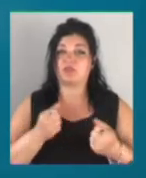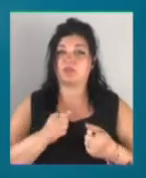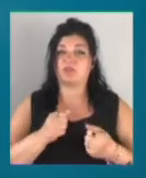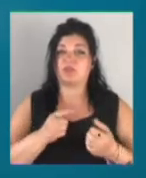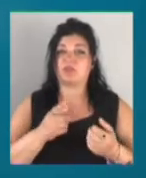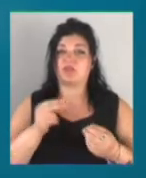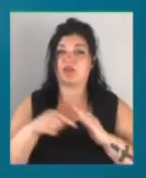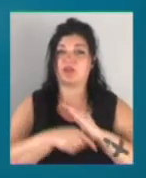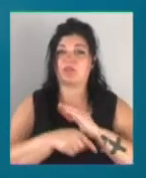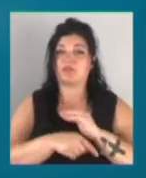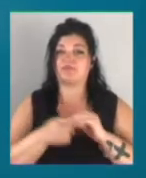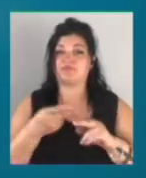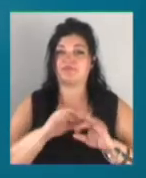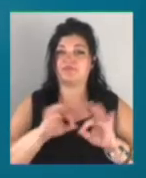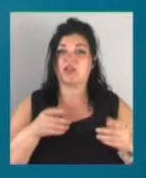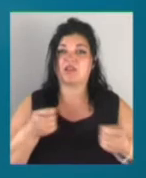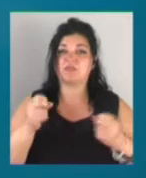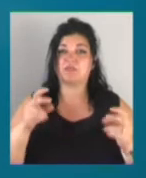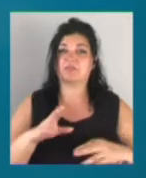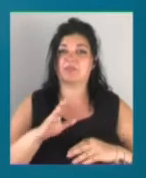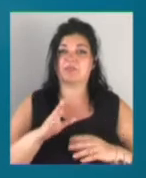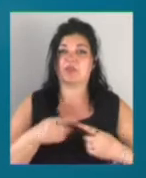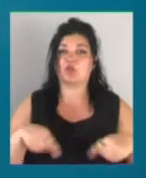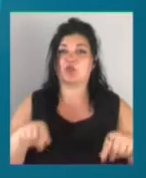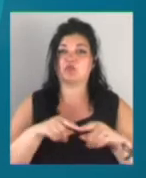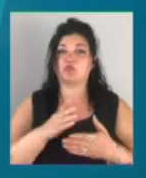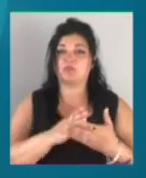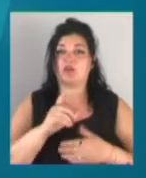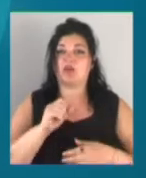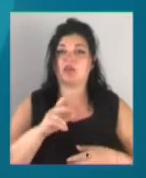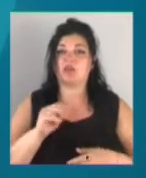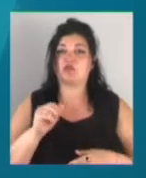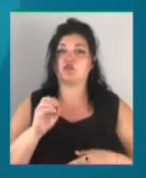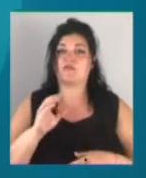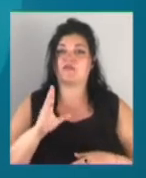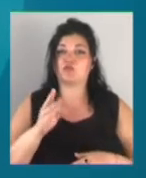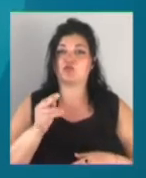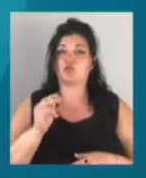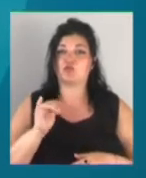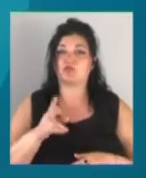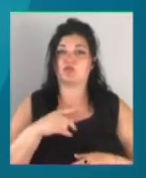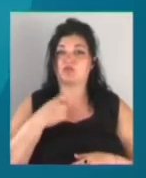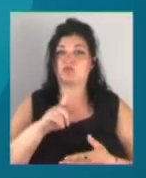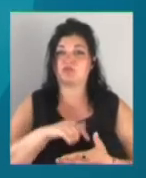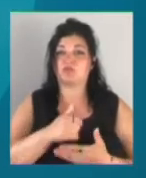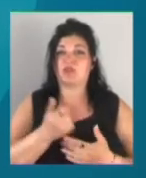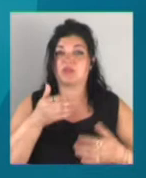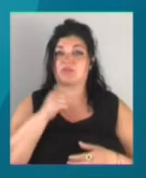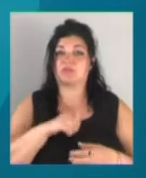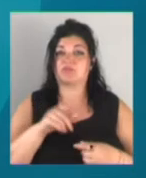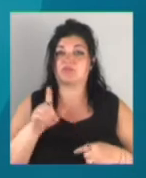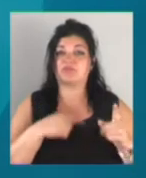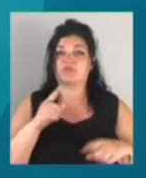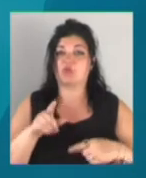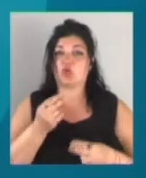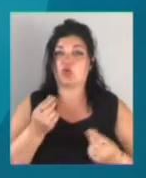Про це розказала керівниця спецпідрозділу управління СБУ в Одеській області Ганна Шевчук. Каже, посадовець кілька місяців вимагав у підприємців